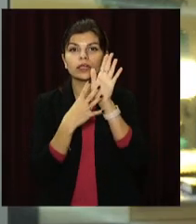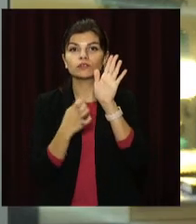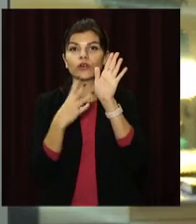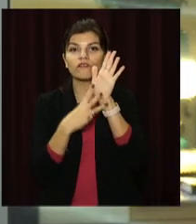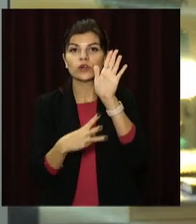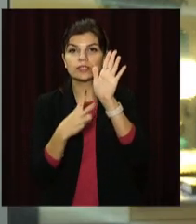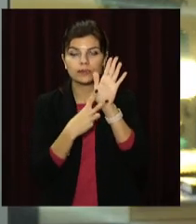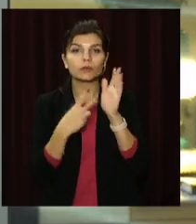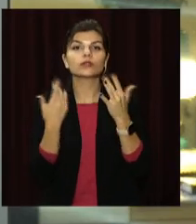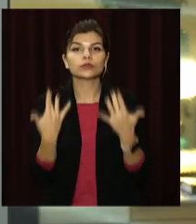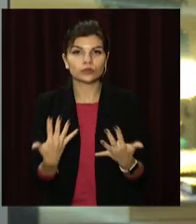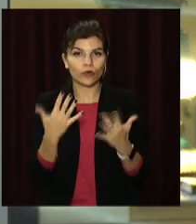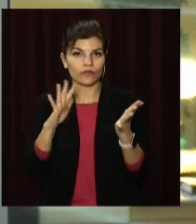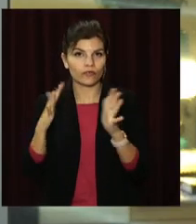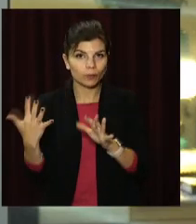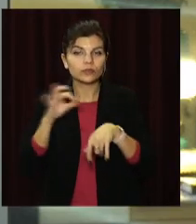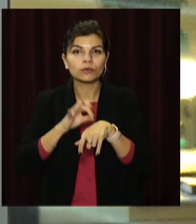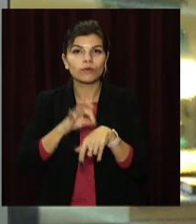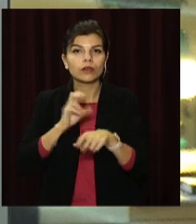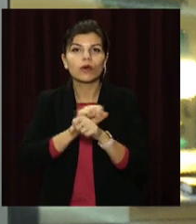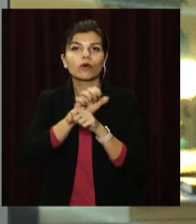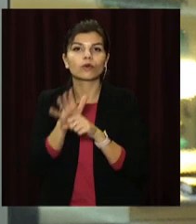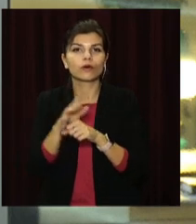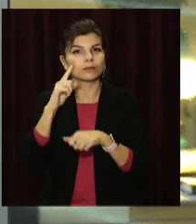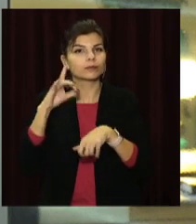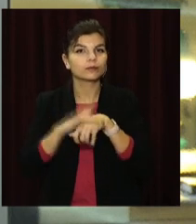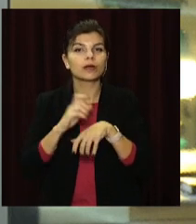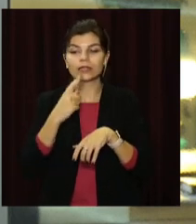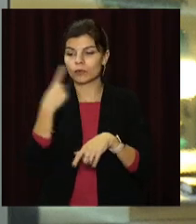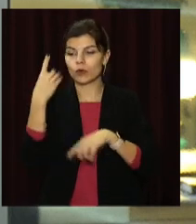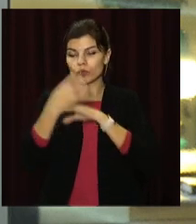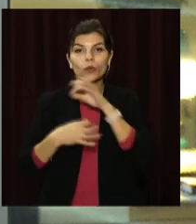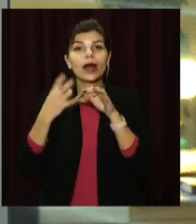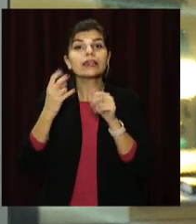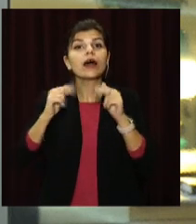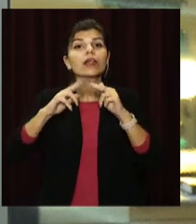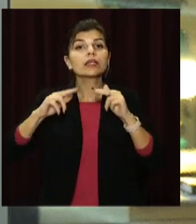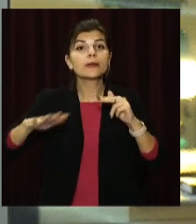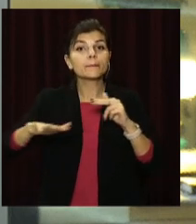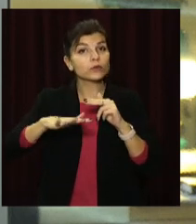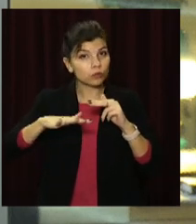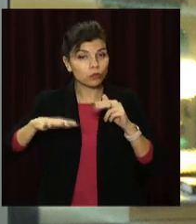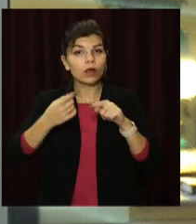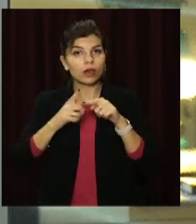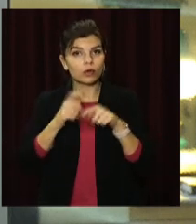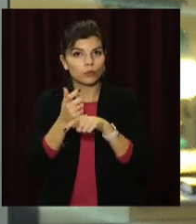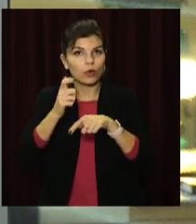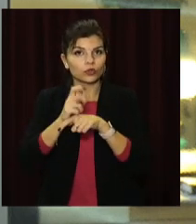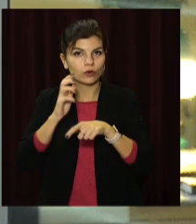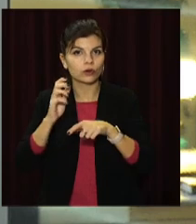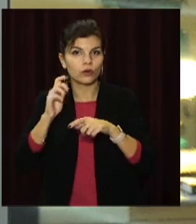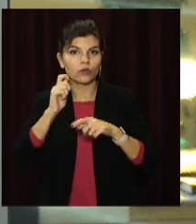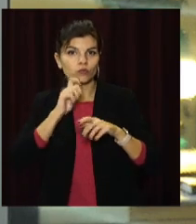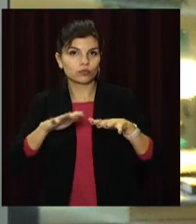Плюс 987. Саме стільки нових випадків захворювання на коронавірус зафіксували за минулу добу на Дніпропетровщині. Це